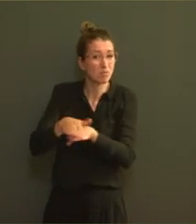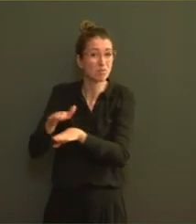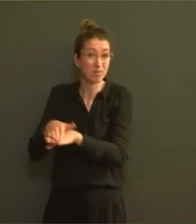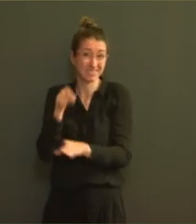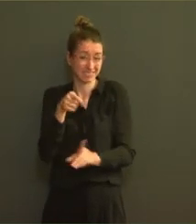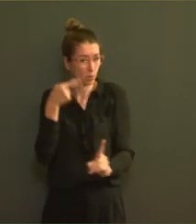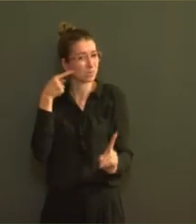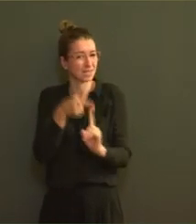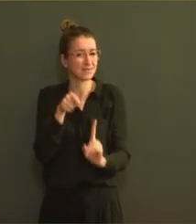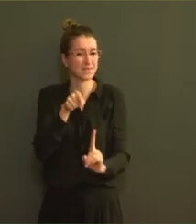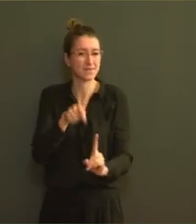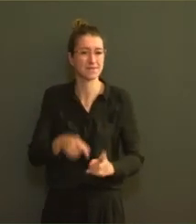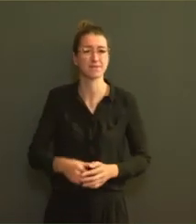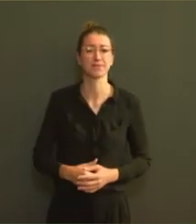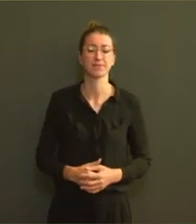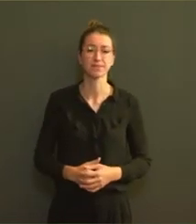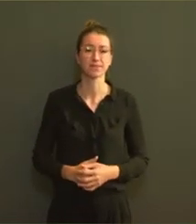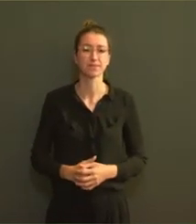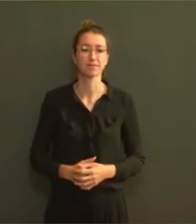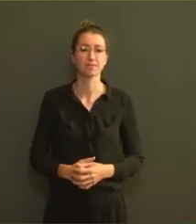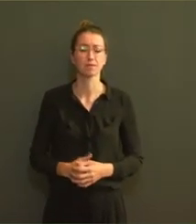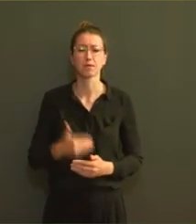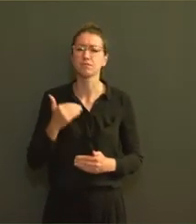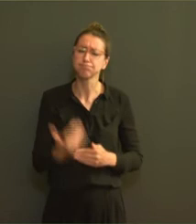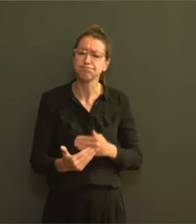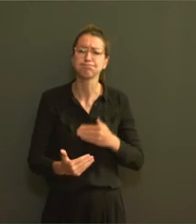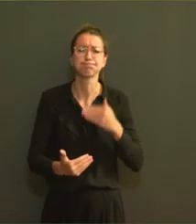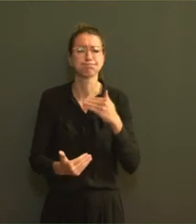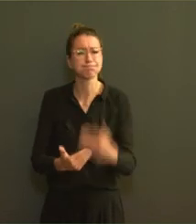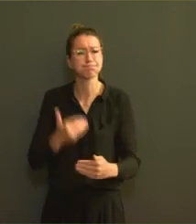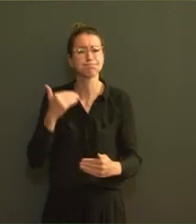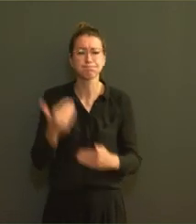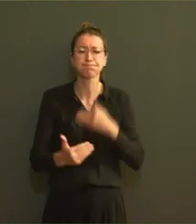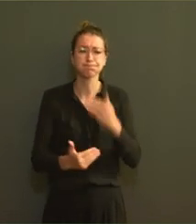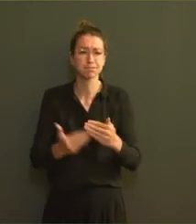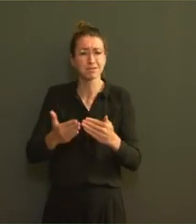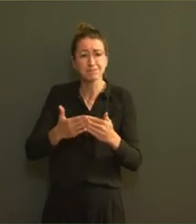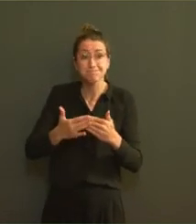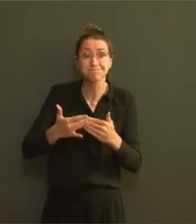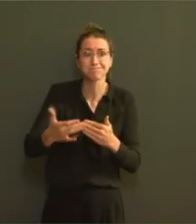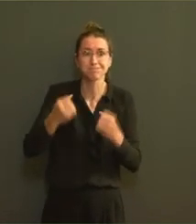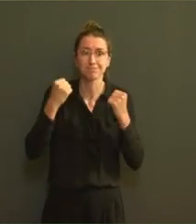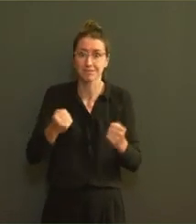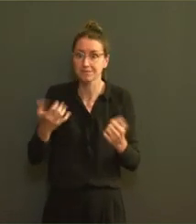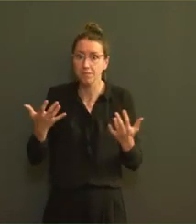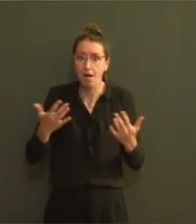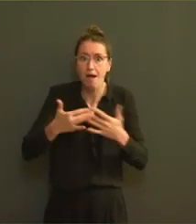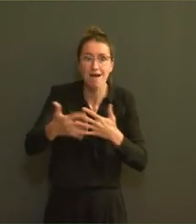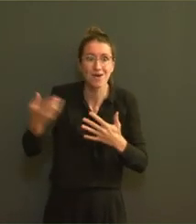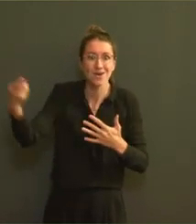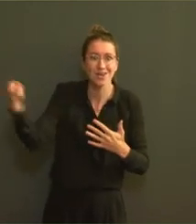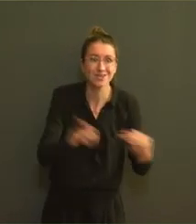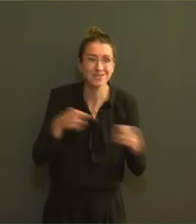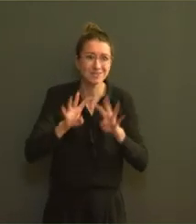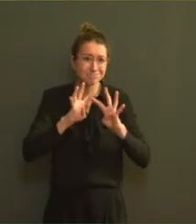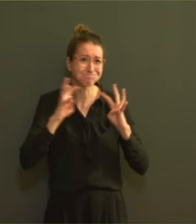Étape par étape, pas à pas, nous pourrons retrouver le plaisir d'être ensemble, en famille, entre amis, avec nos collègues. C'est bien ce